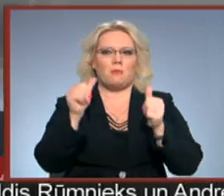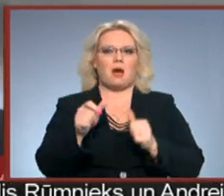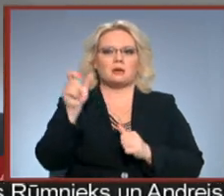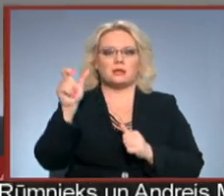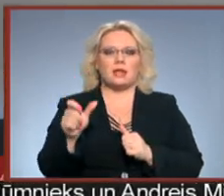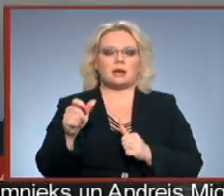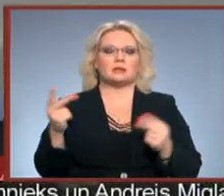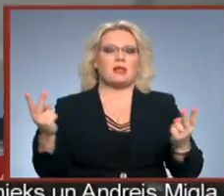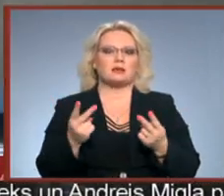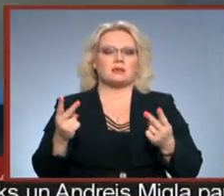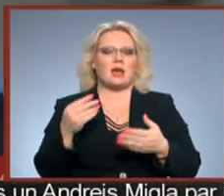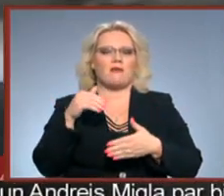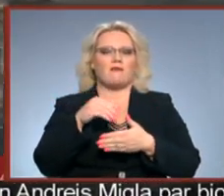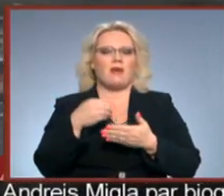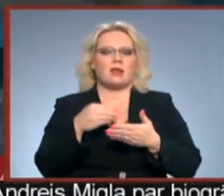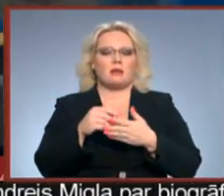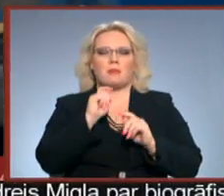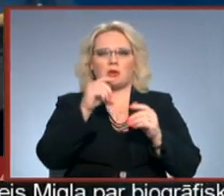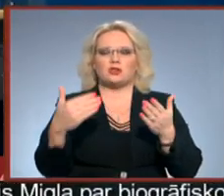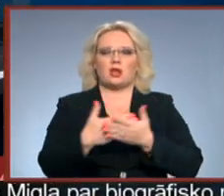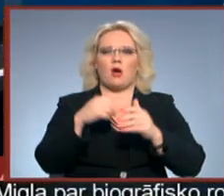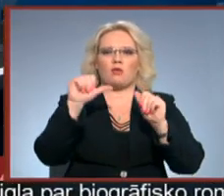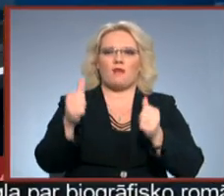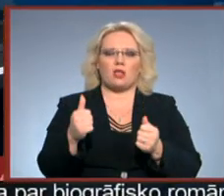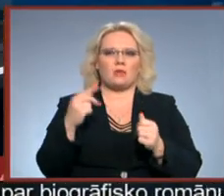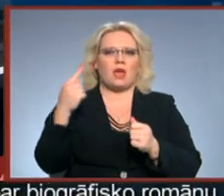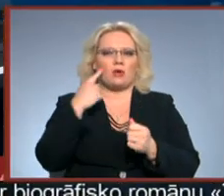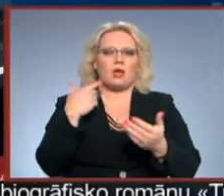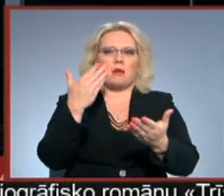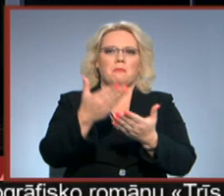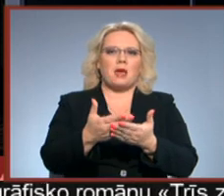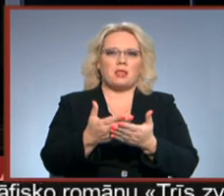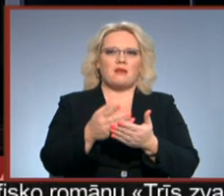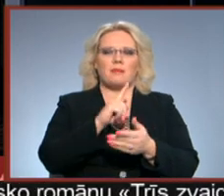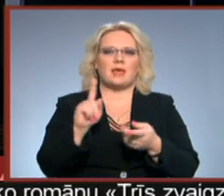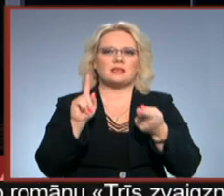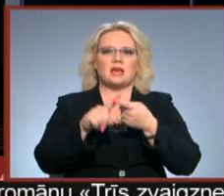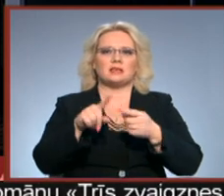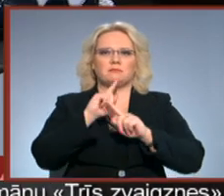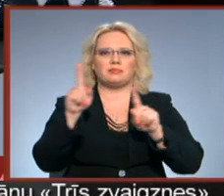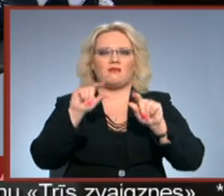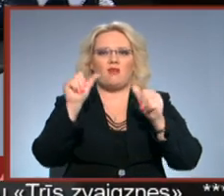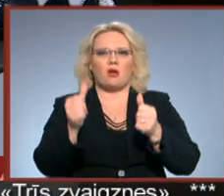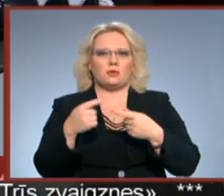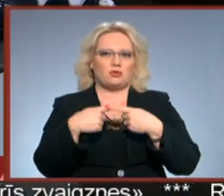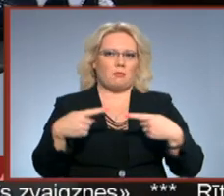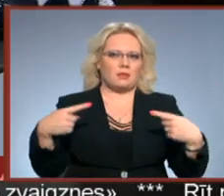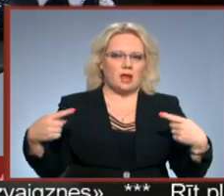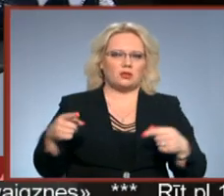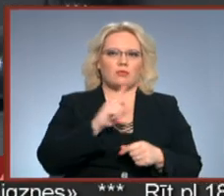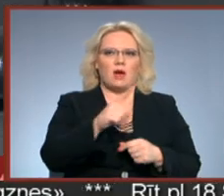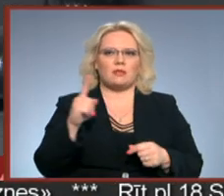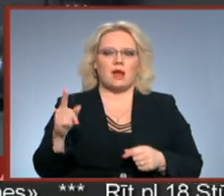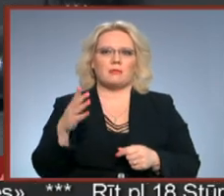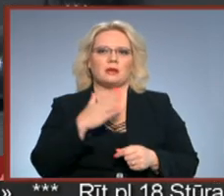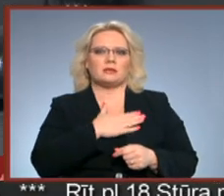klasiskām vērtībām piešķir jaunu veidolu, nekautrējoties piedāvās šķietam ar rotas lietām nesaistītas formas un materiālus. Katram darbam ir saugs